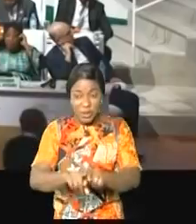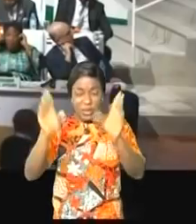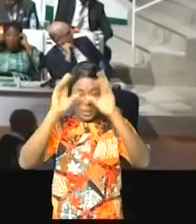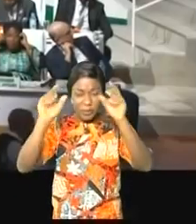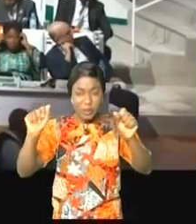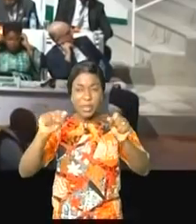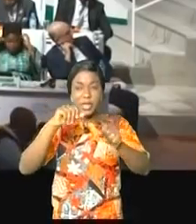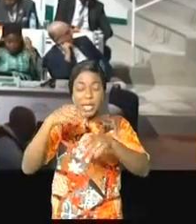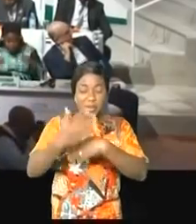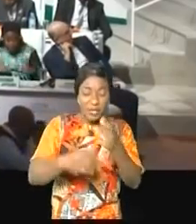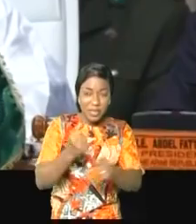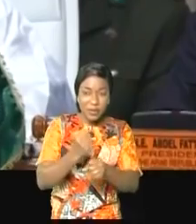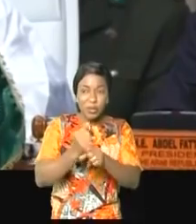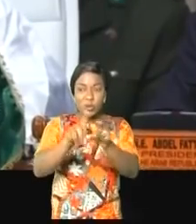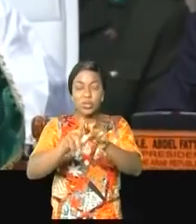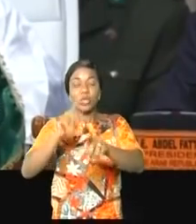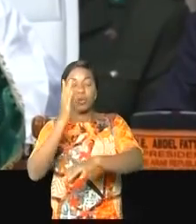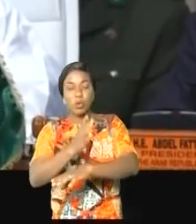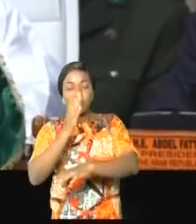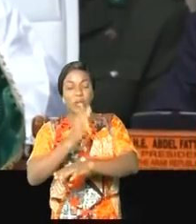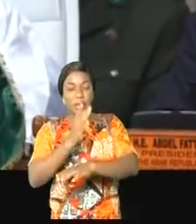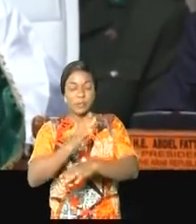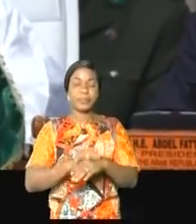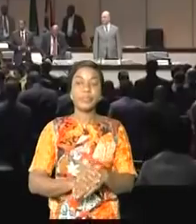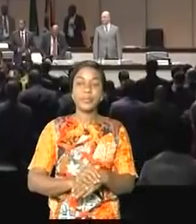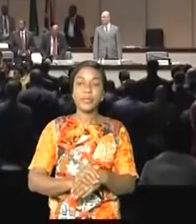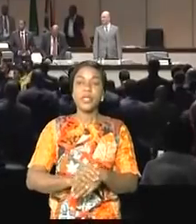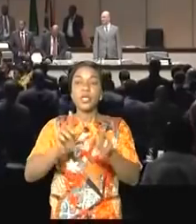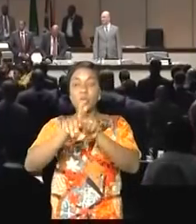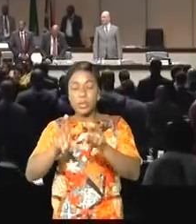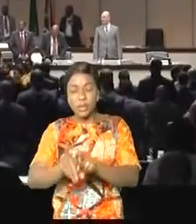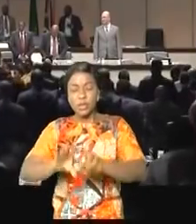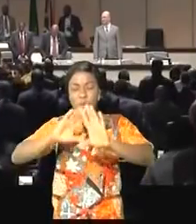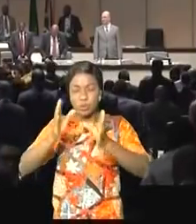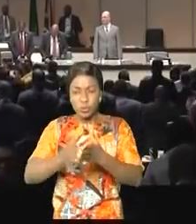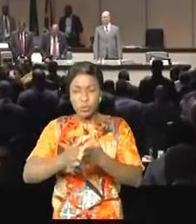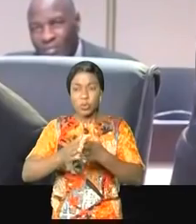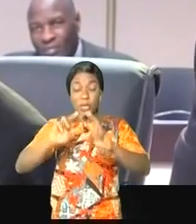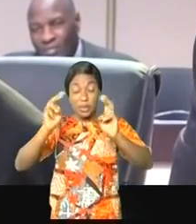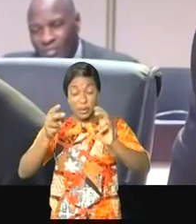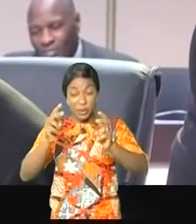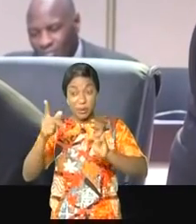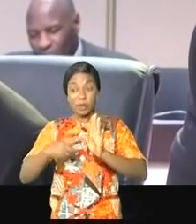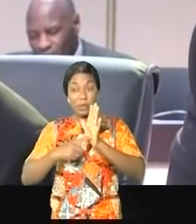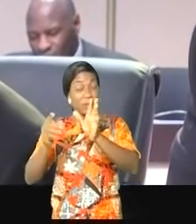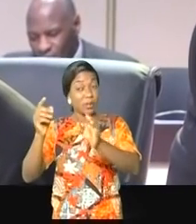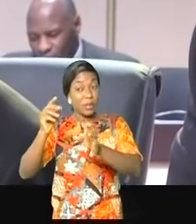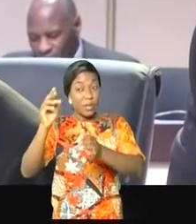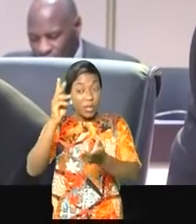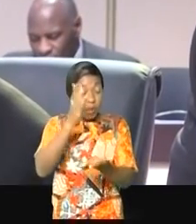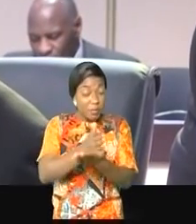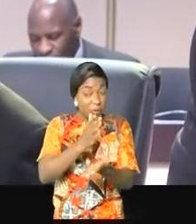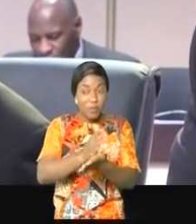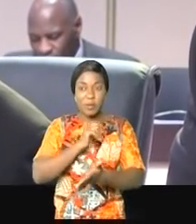se limite à la conduite de la conférence, il arrive que ce dernier agisse sur une base que les textes eux-mêmes ne prévoient pas. Comme